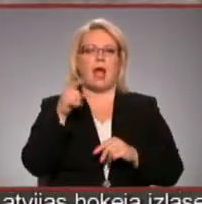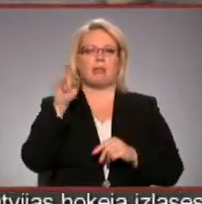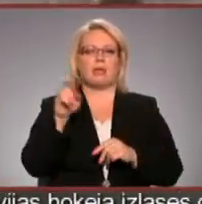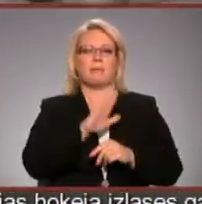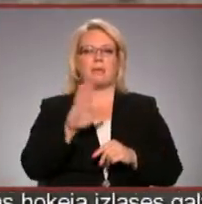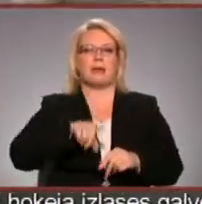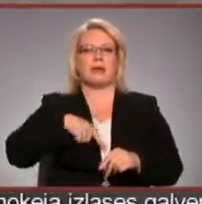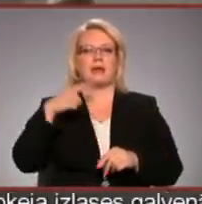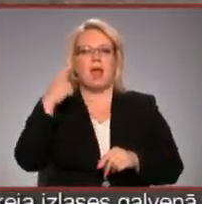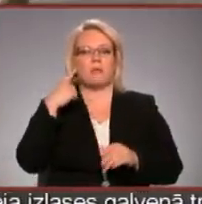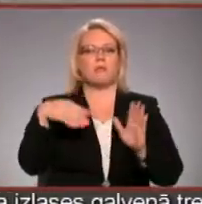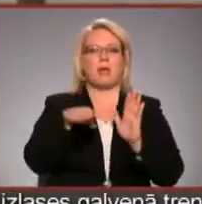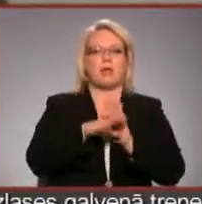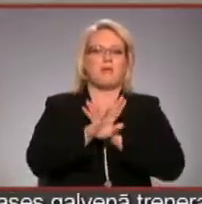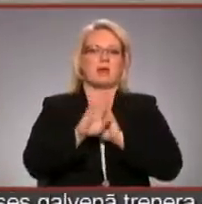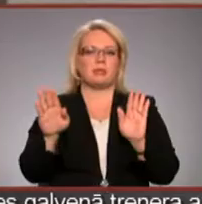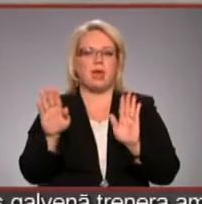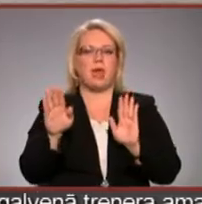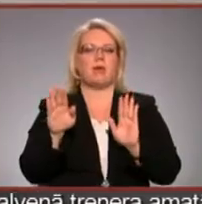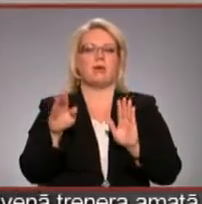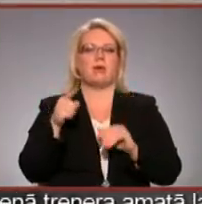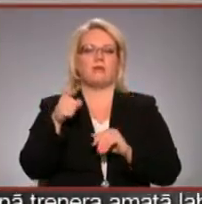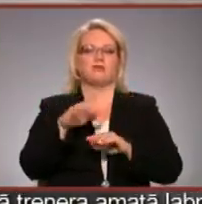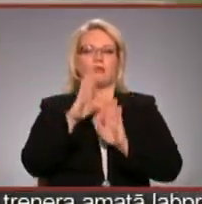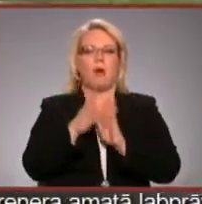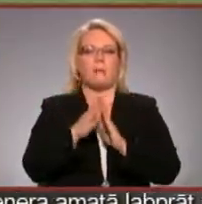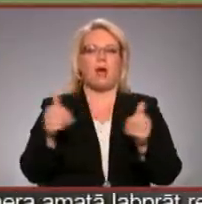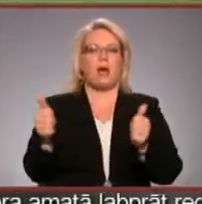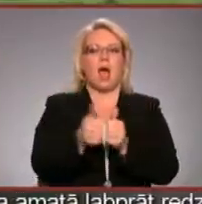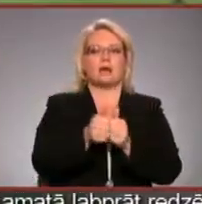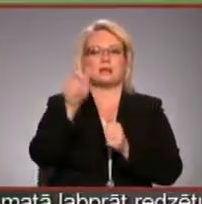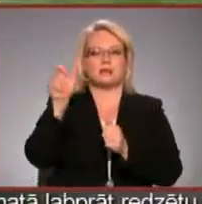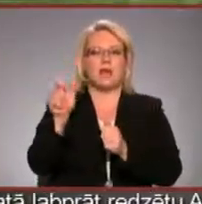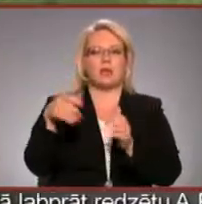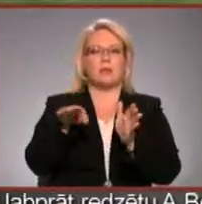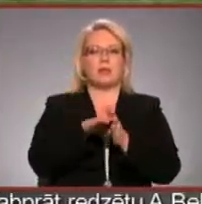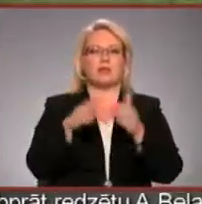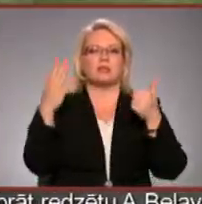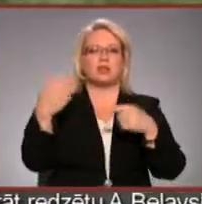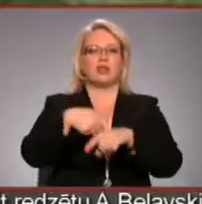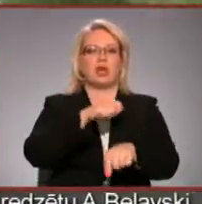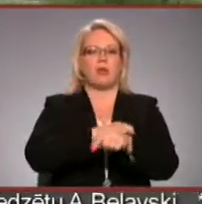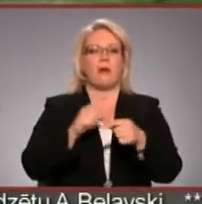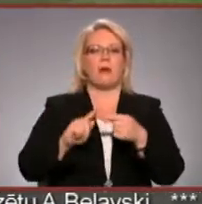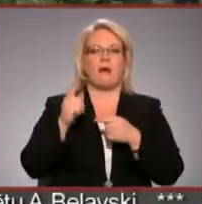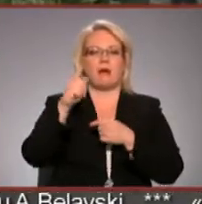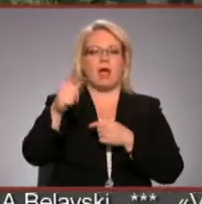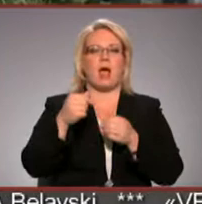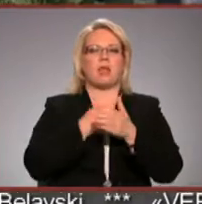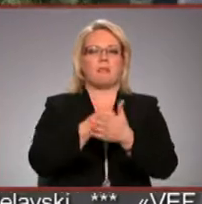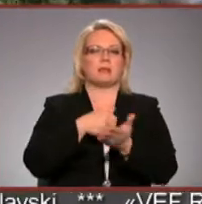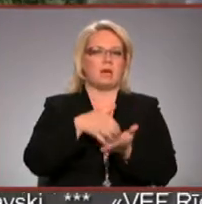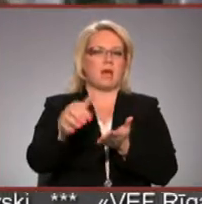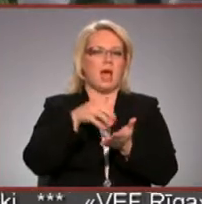ilgi jādomā vai piedalīties šajā sportskajā aktivitātē. Viņš kopā ar asistentu piedalīsies teju sešu kilometru garajā atbalsta gājienā.